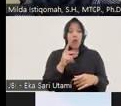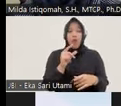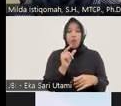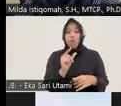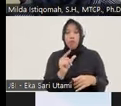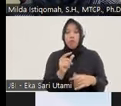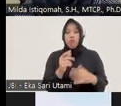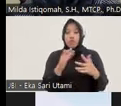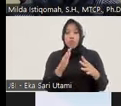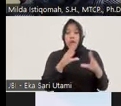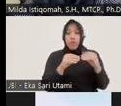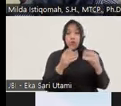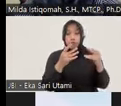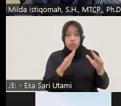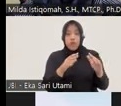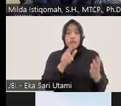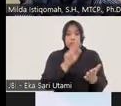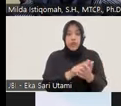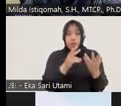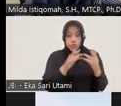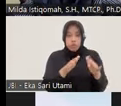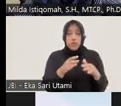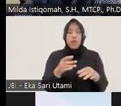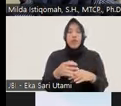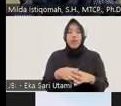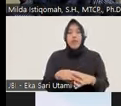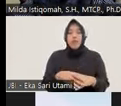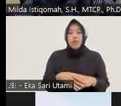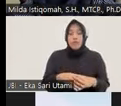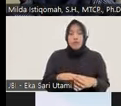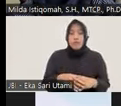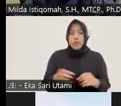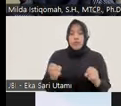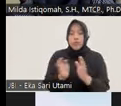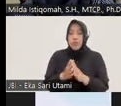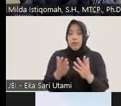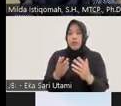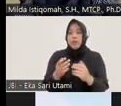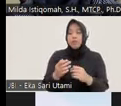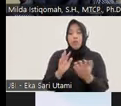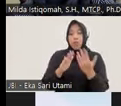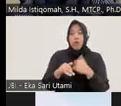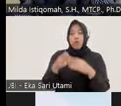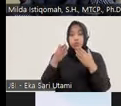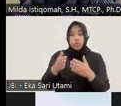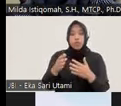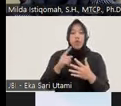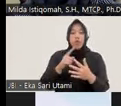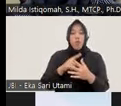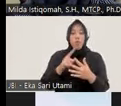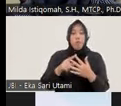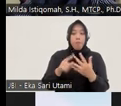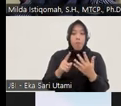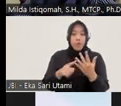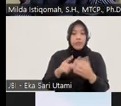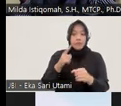dibahas tiba-tiba disahkan seperti yang sudah terjadi begitu ya dan sekali lagi untuk poin saya yang terakhir menurut saya memang